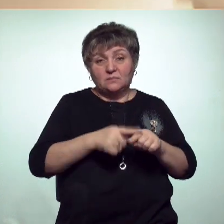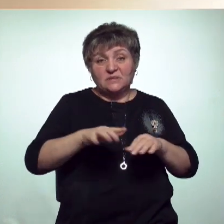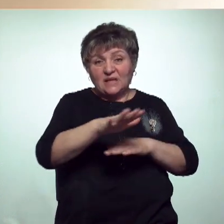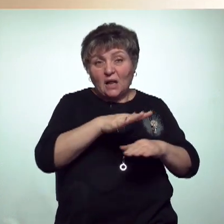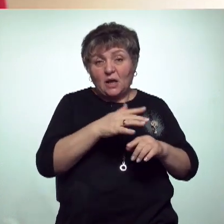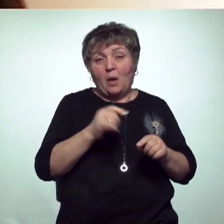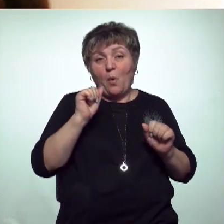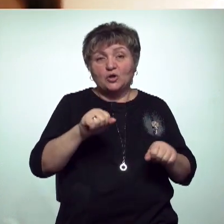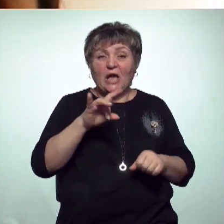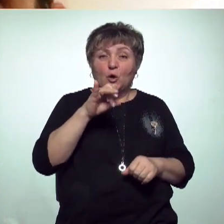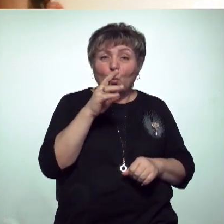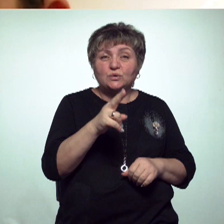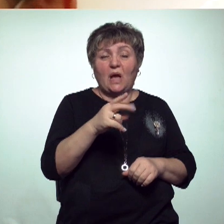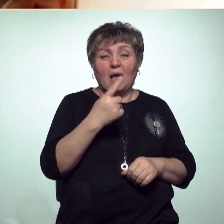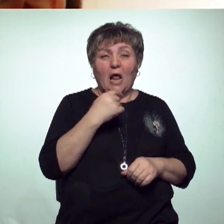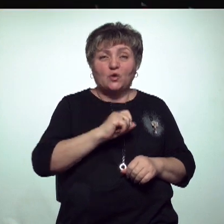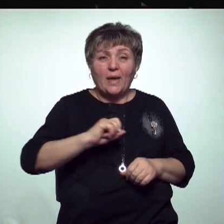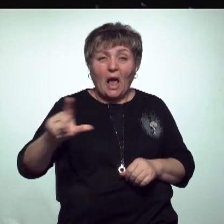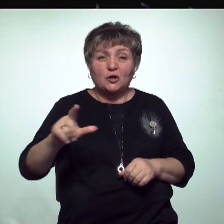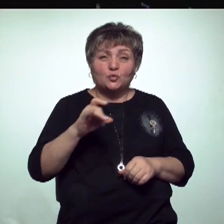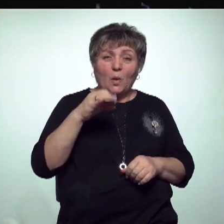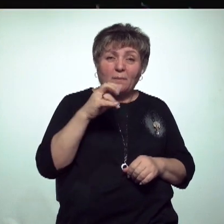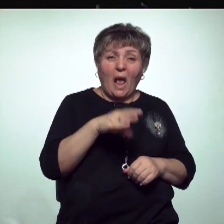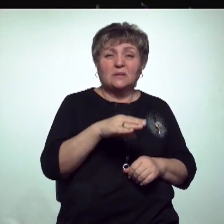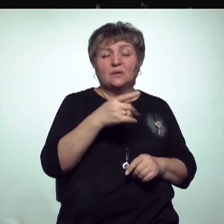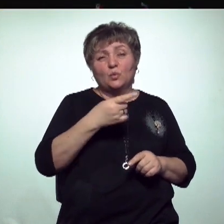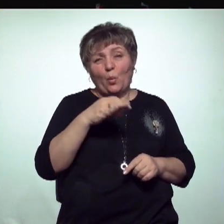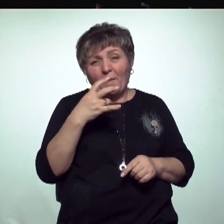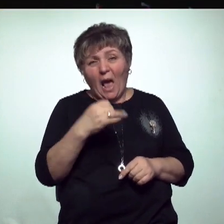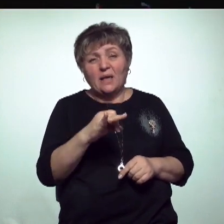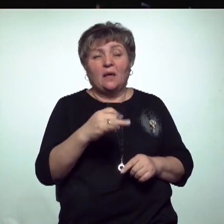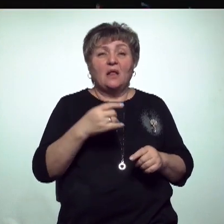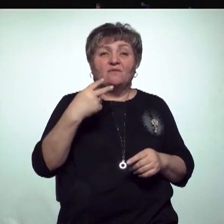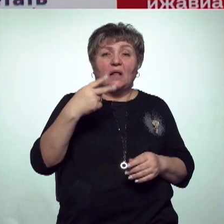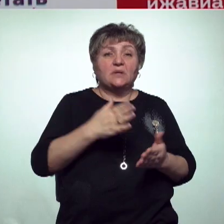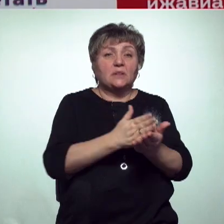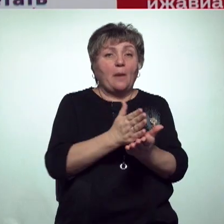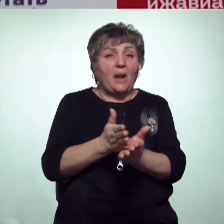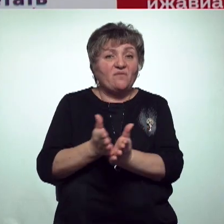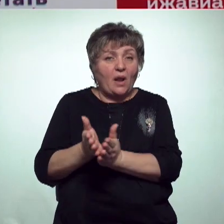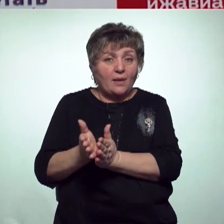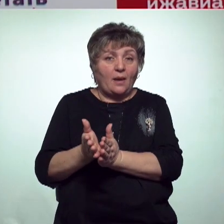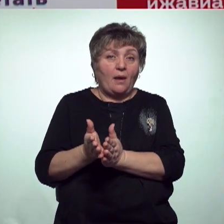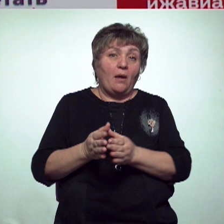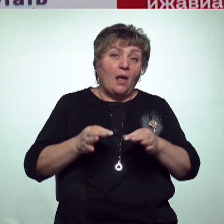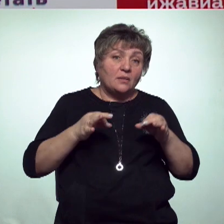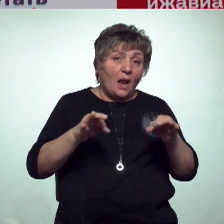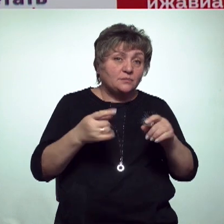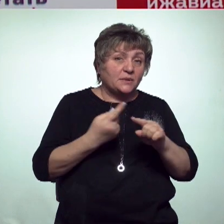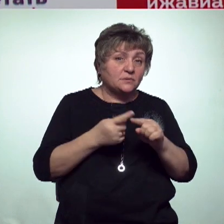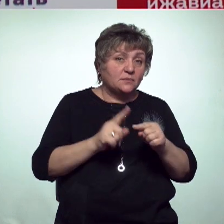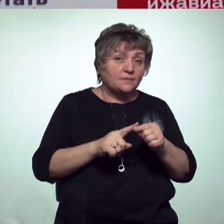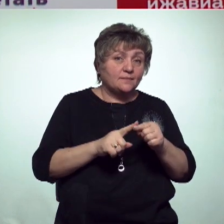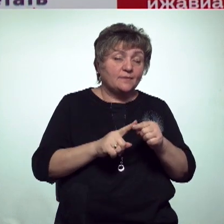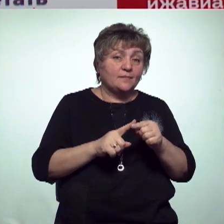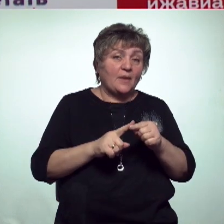улететь в Иркутск, Красноярск, Новый Уренгой, Сургут, Дубай, Таиланд. Всего 20 направлений. Транспорт на Розетске стал быстрее, так как возможность